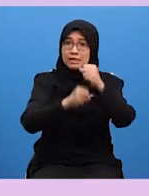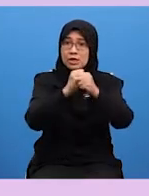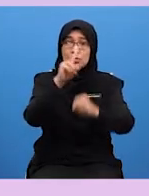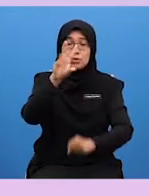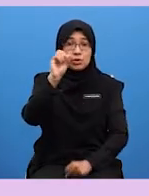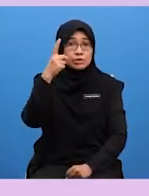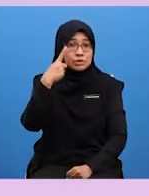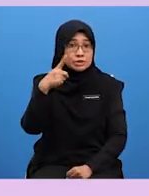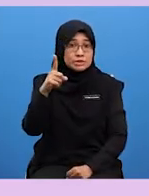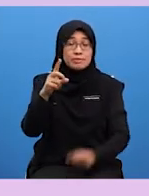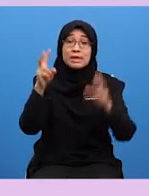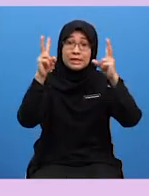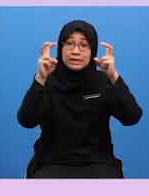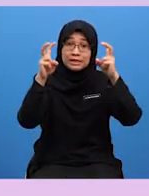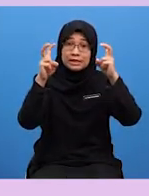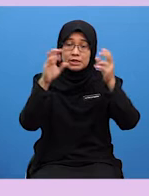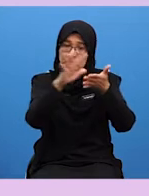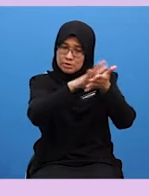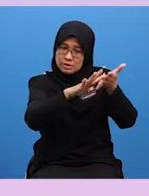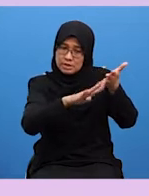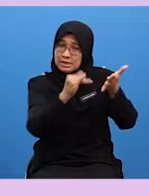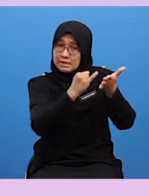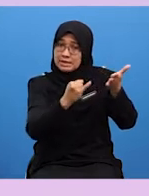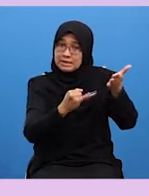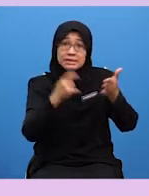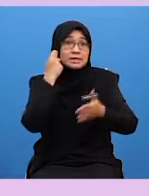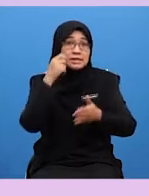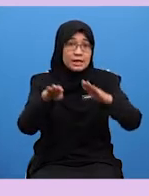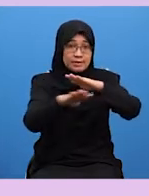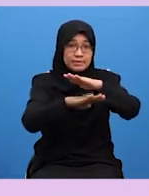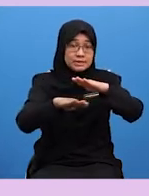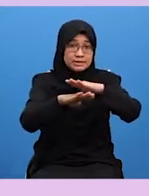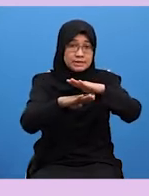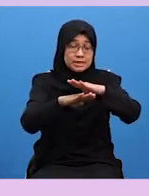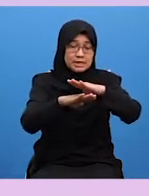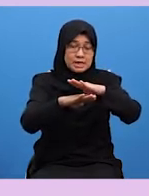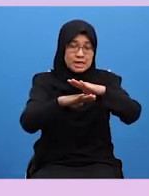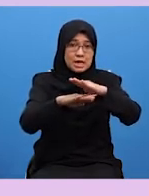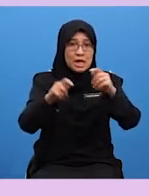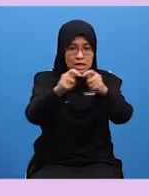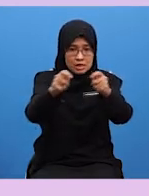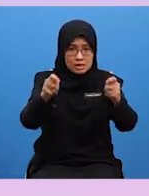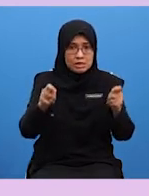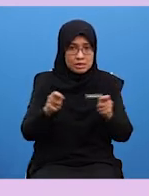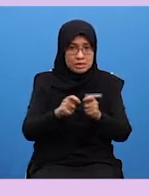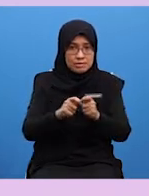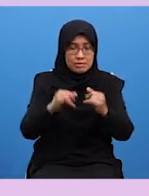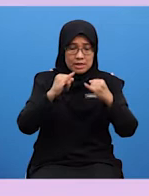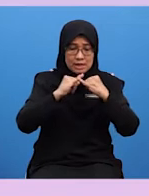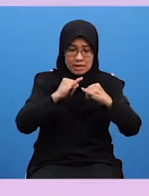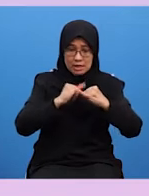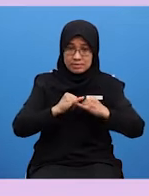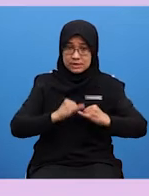Dan tajuk bukunya ialah Sketching the Basics Dan tempat penghasilannya ialah di Amsterdam Manakala